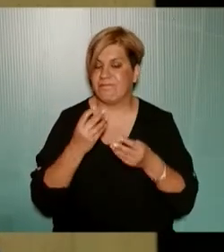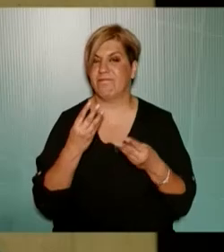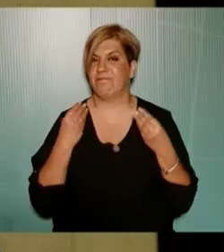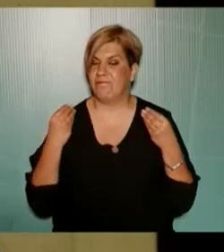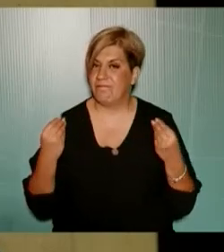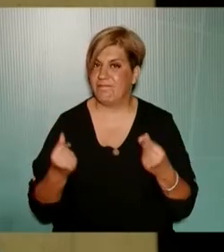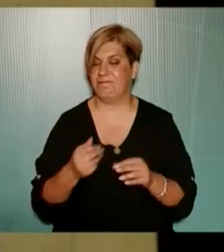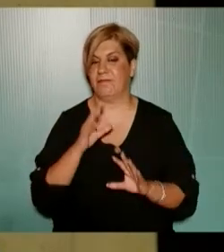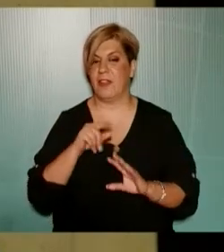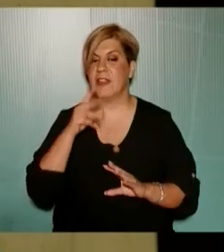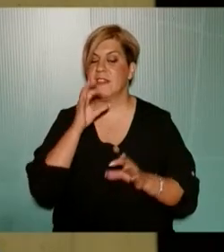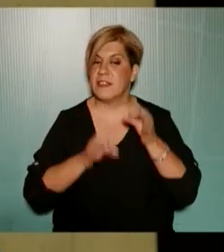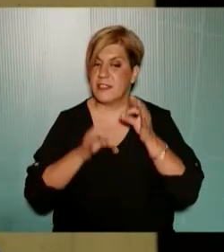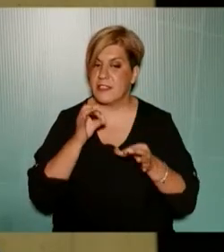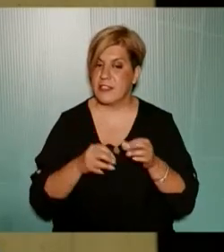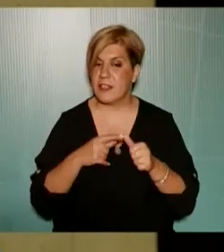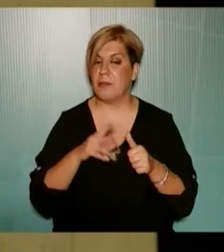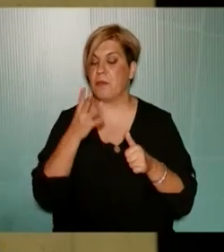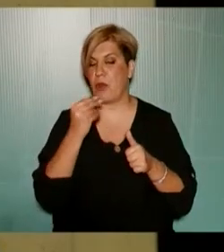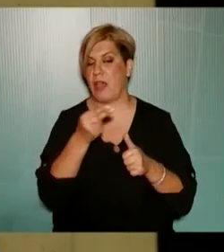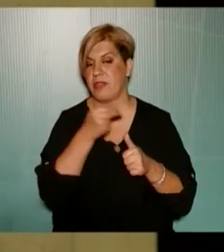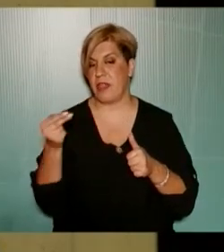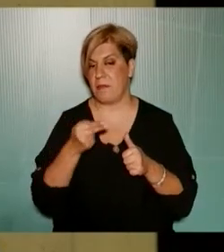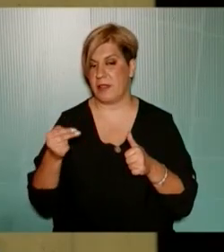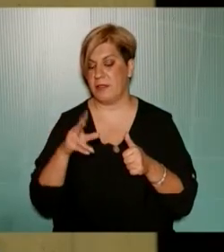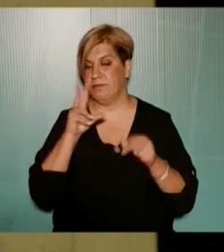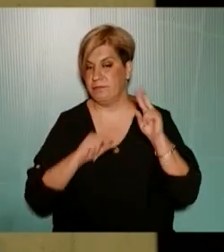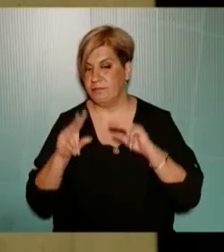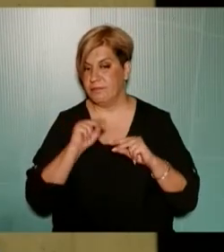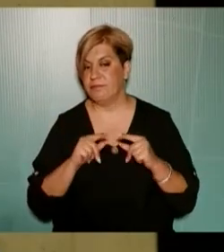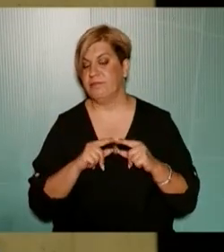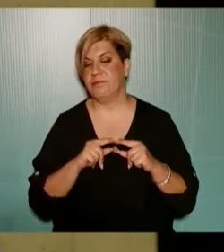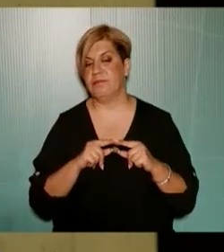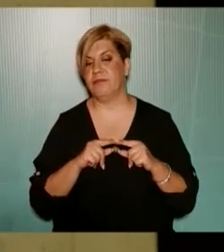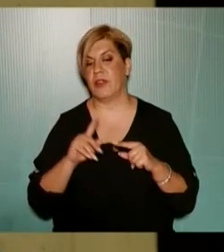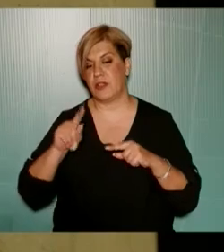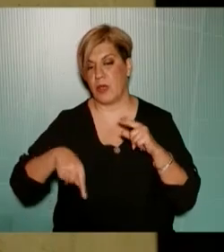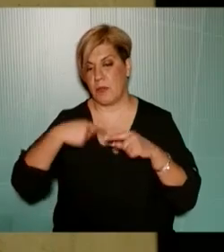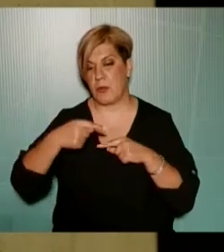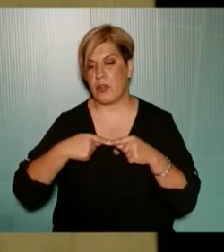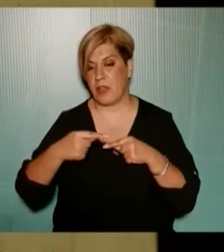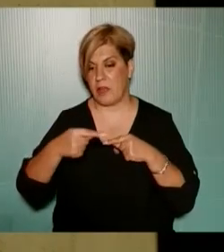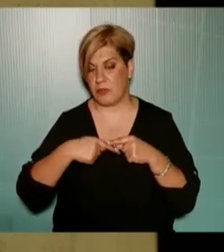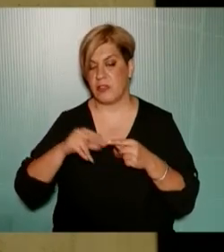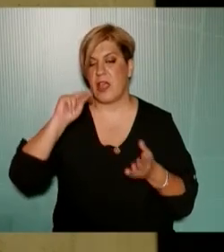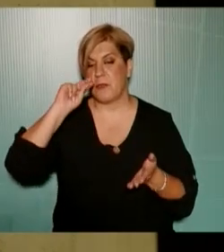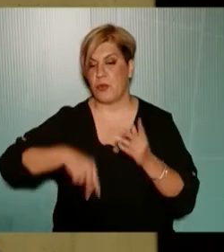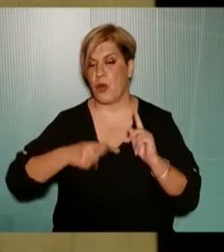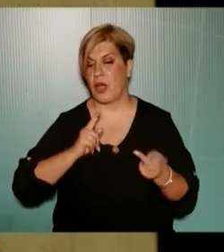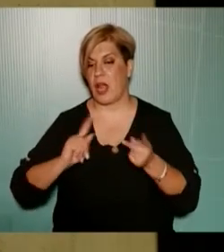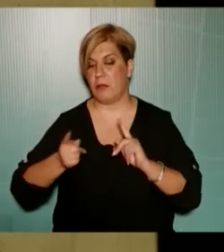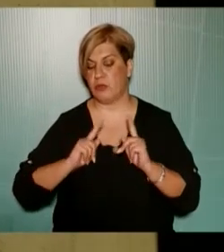Συζητήσαμε για πάρα πολλά θέματα Το επόμενο διάστημα θα υπογράψουμε